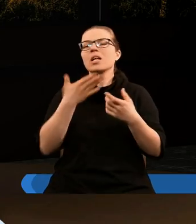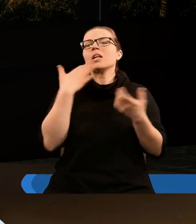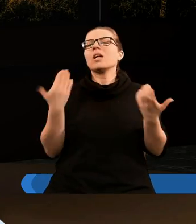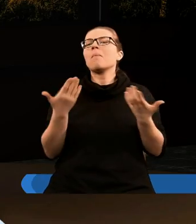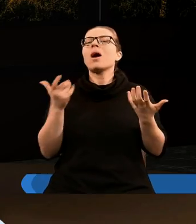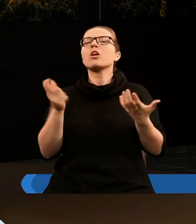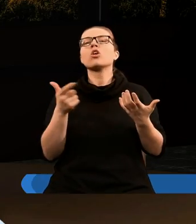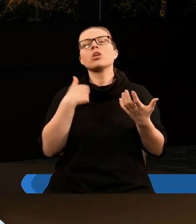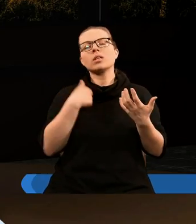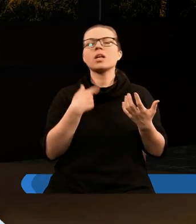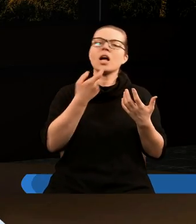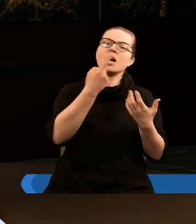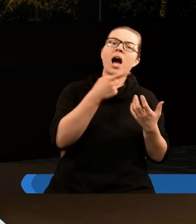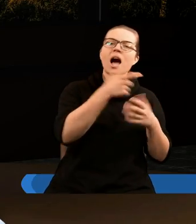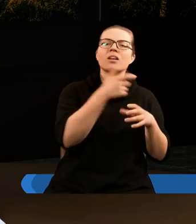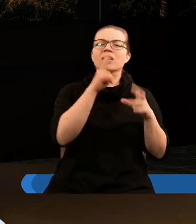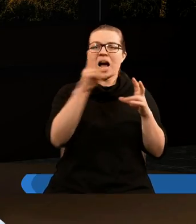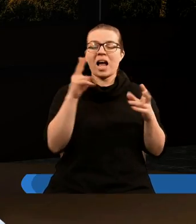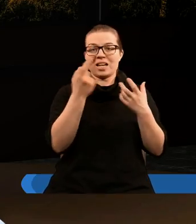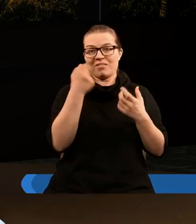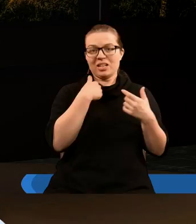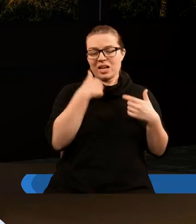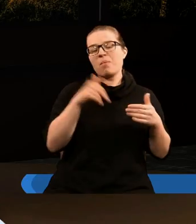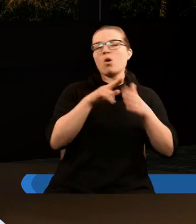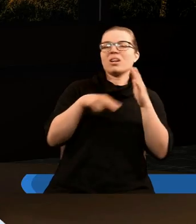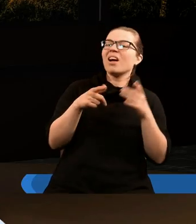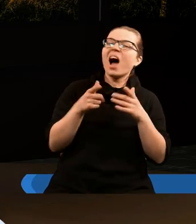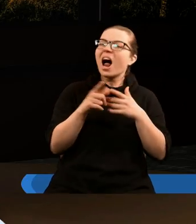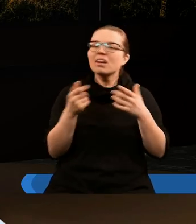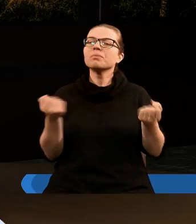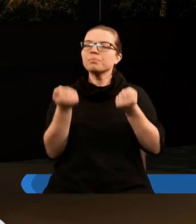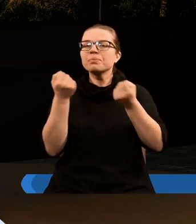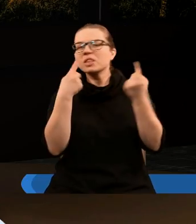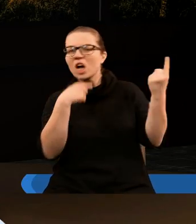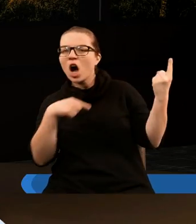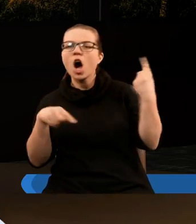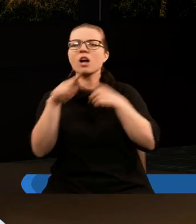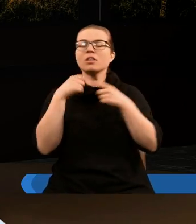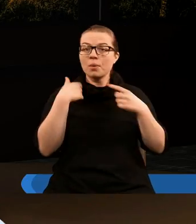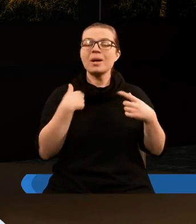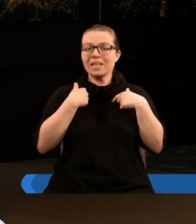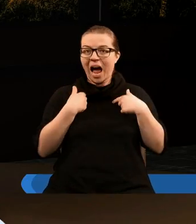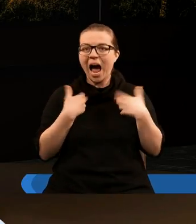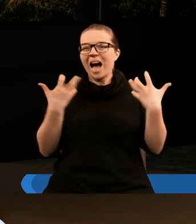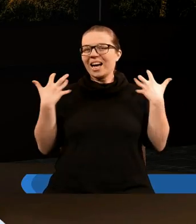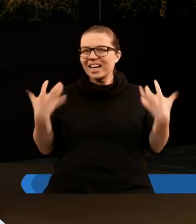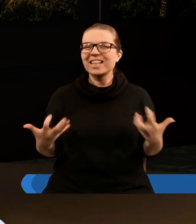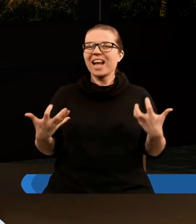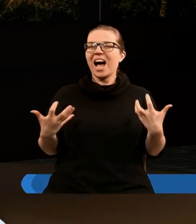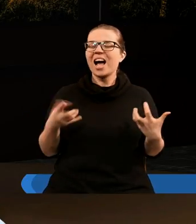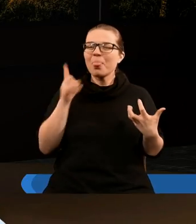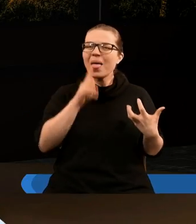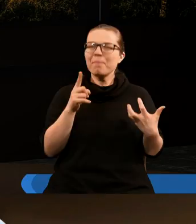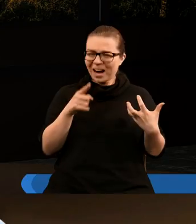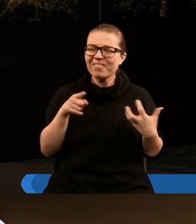ma czegoś takiego jak raz zbawiony, na zawsze zbawiony. W każdej chwili możemy zrezygnować. I właśnie chodzi o to, że kiedy już zdecydujemy się na